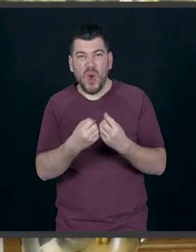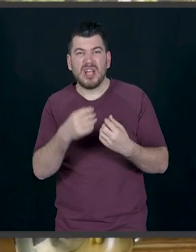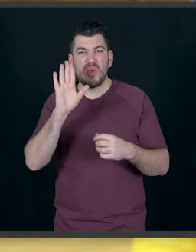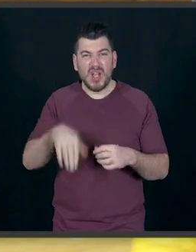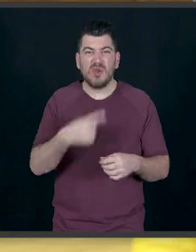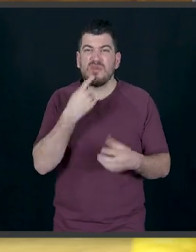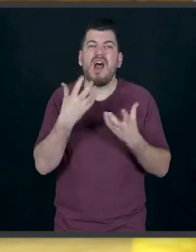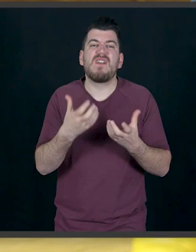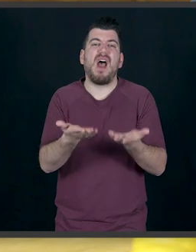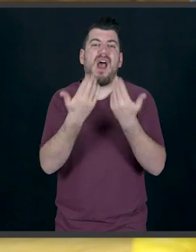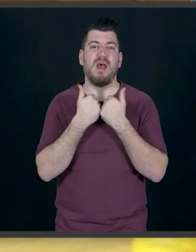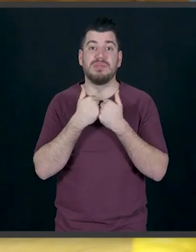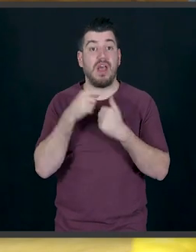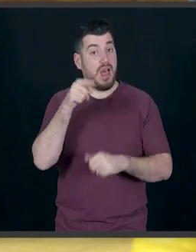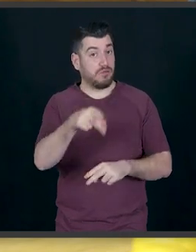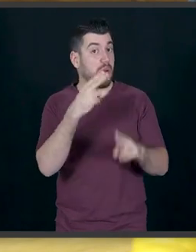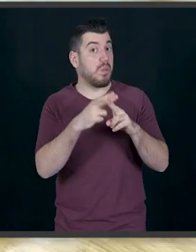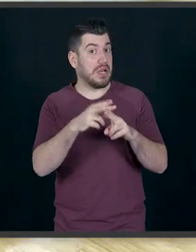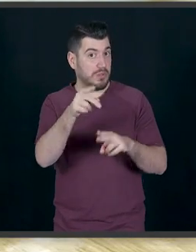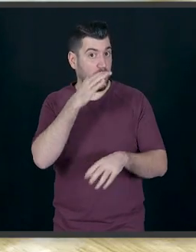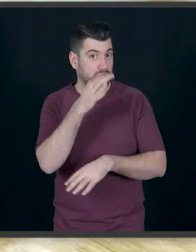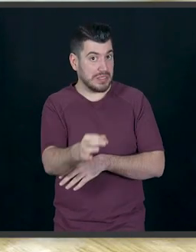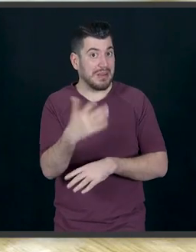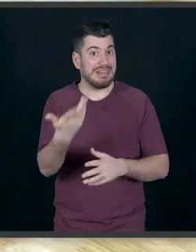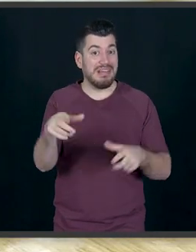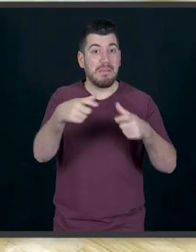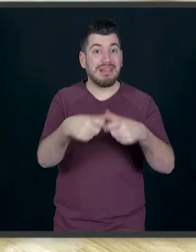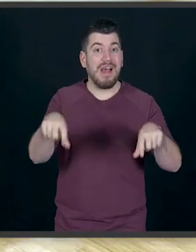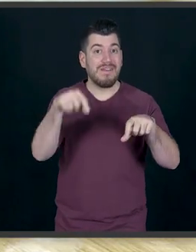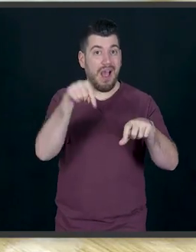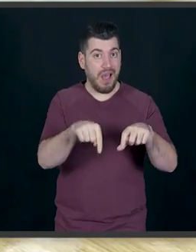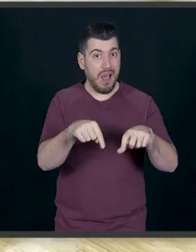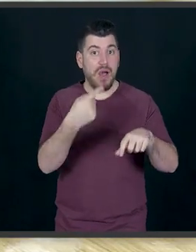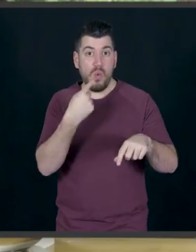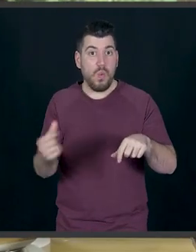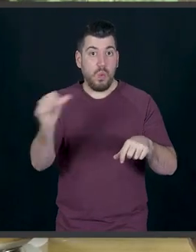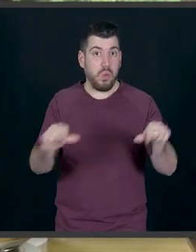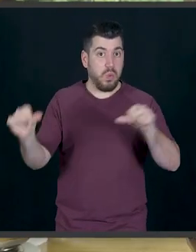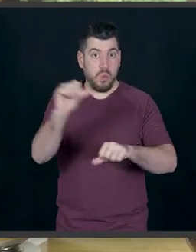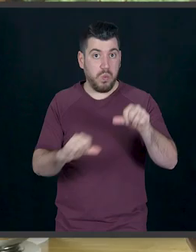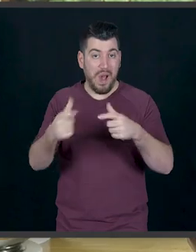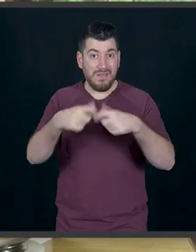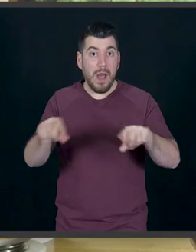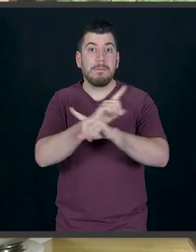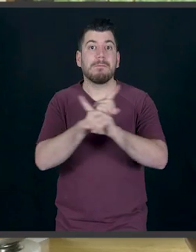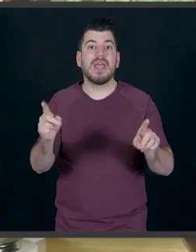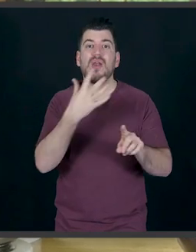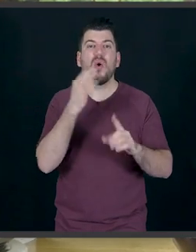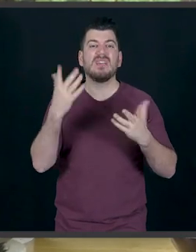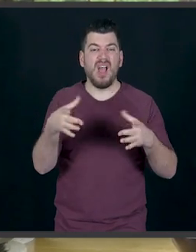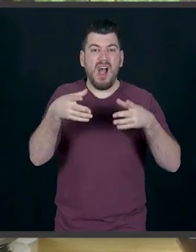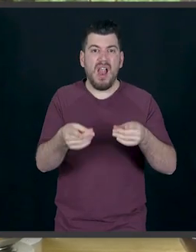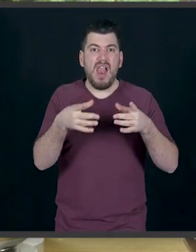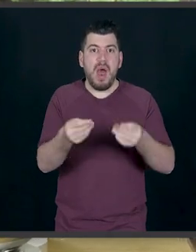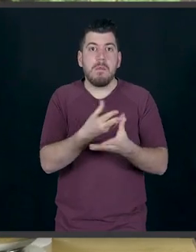σφιχτά, δεν θα βγουν αφράτα. Είναι πολύ βασικό αυτό το κομμάτι που σας έλεγα πριν για τα αυγά. Μην προσθέσετε παραπάνω αυγά, γιατί θα γίνει ακόμα πιο